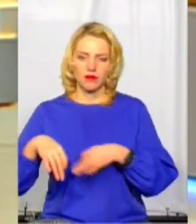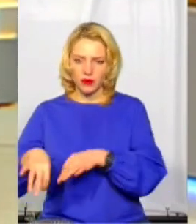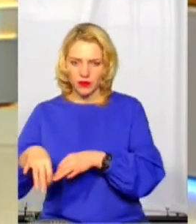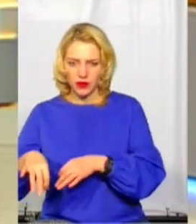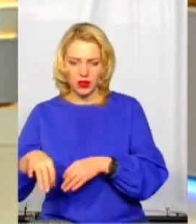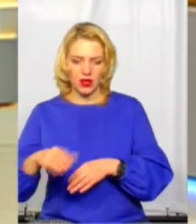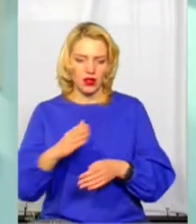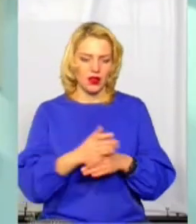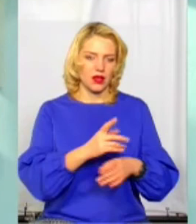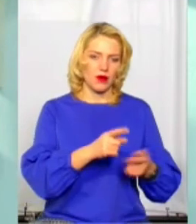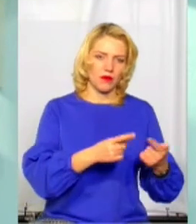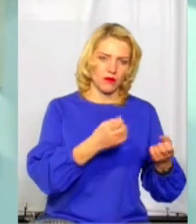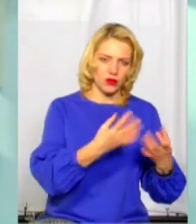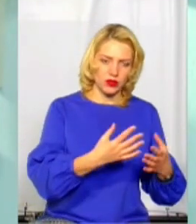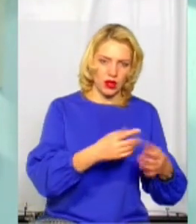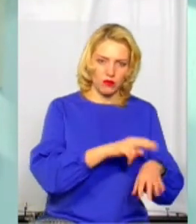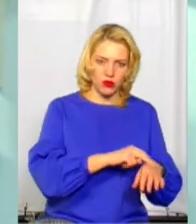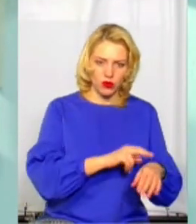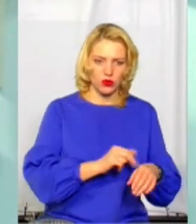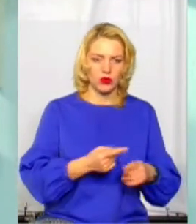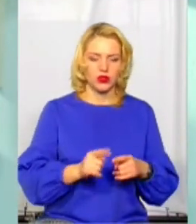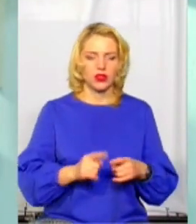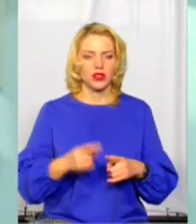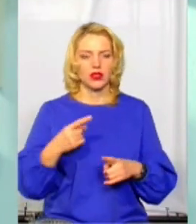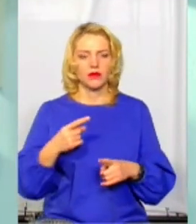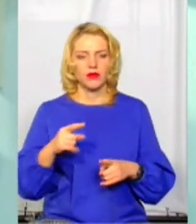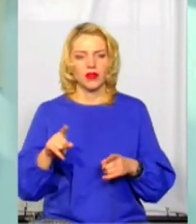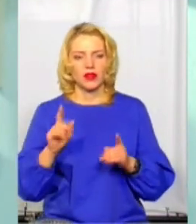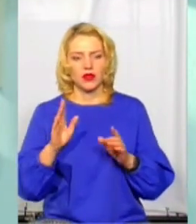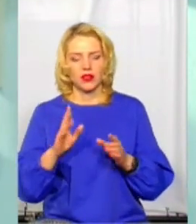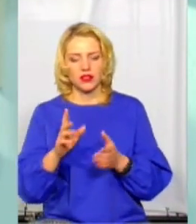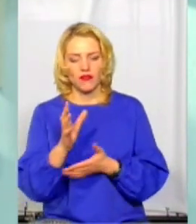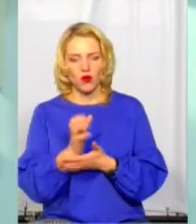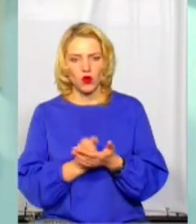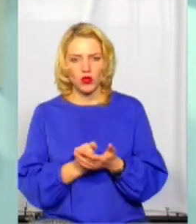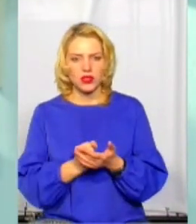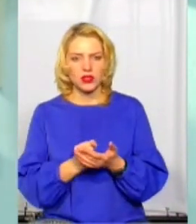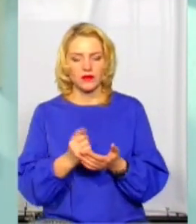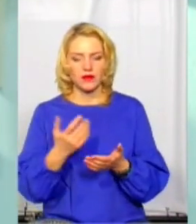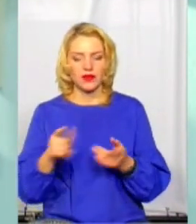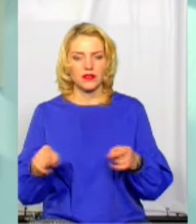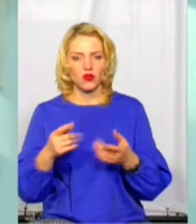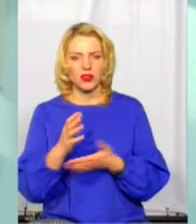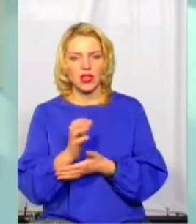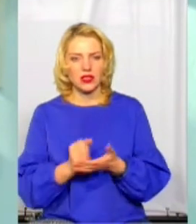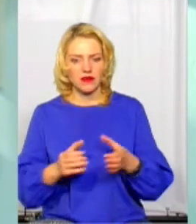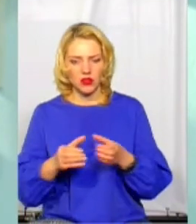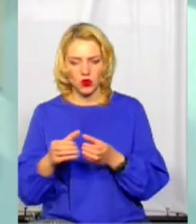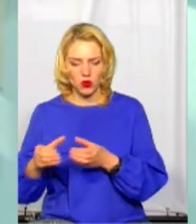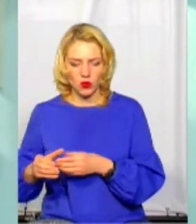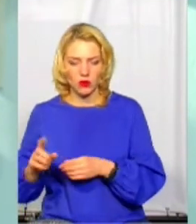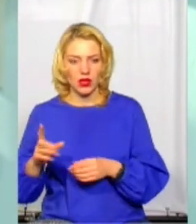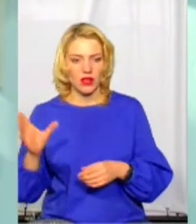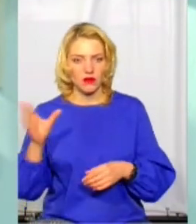варіант наслідження служби, залучаються додаткові сили і засоби, так само створюється резерв. Тому вся новорічна ніч,